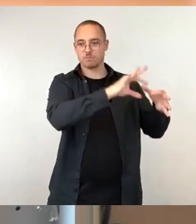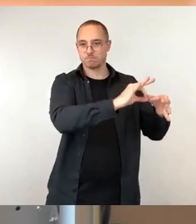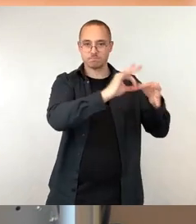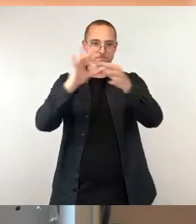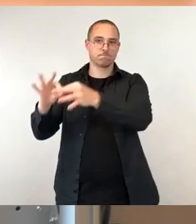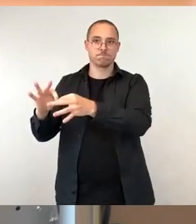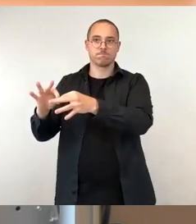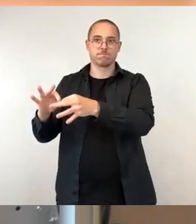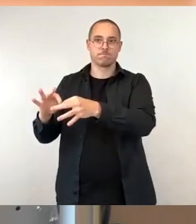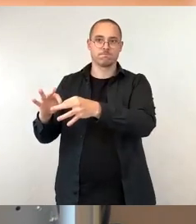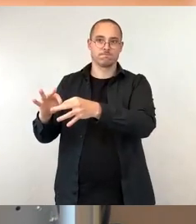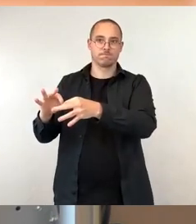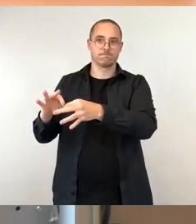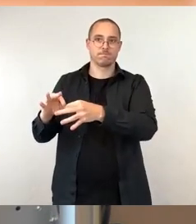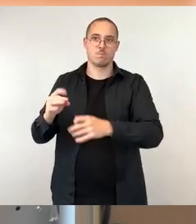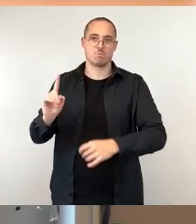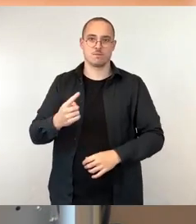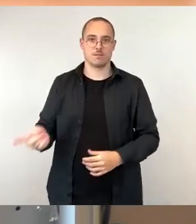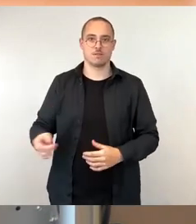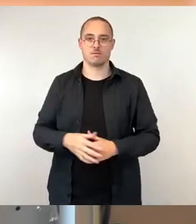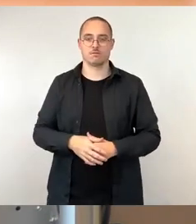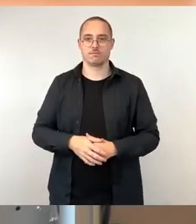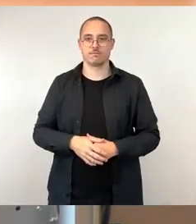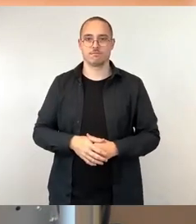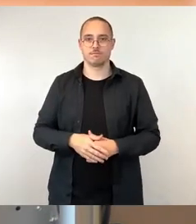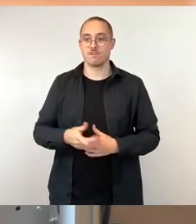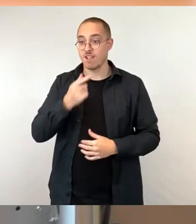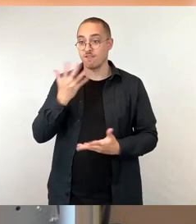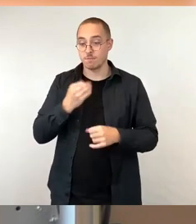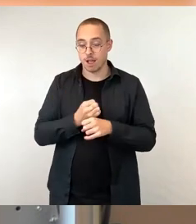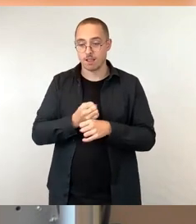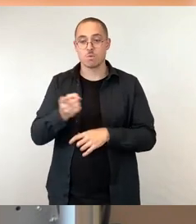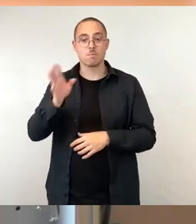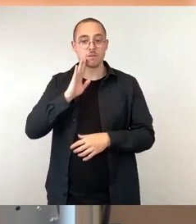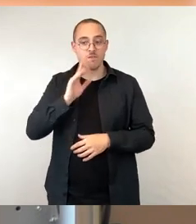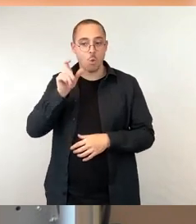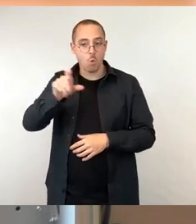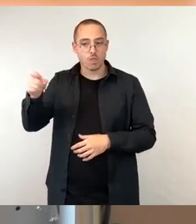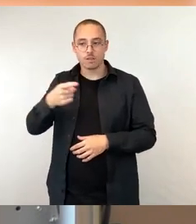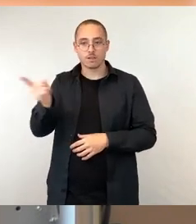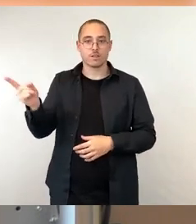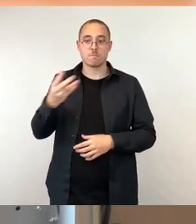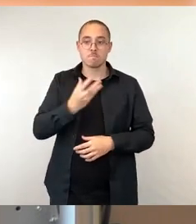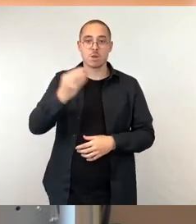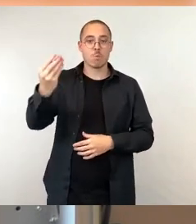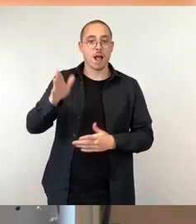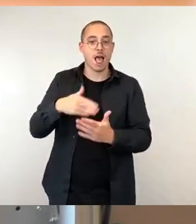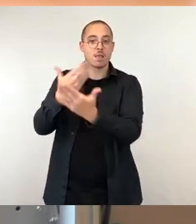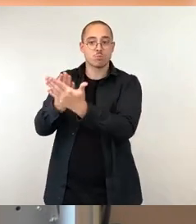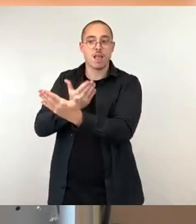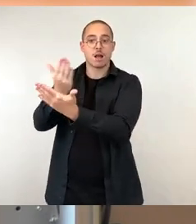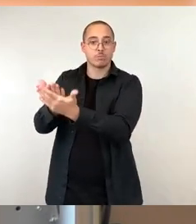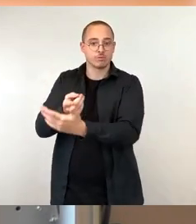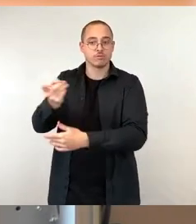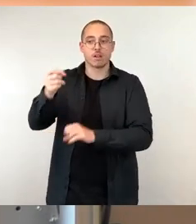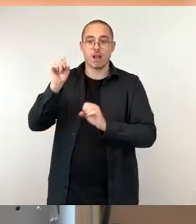können sich vor Ort in ihrer Gemeinschaft engagieren. Und auch das